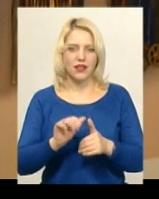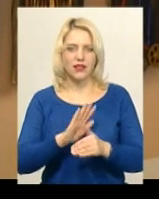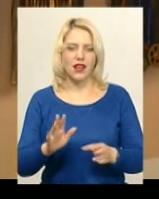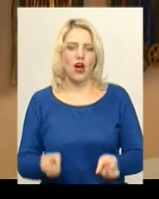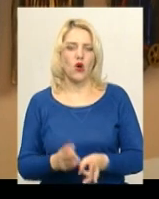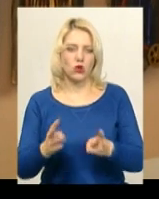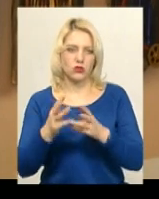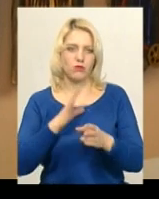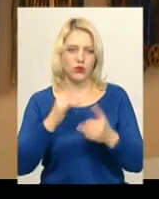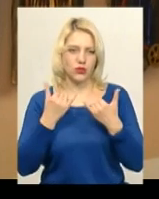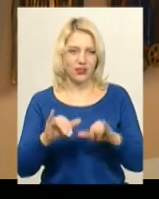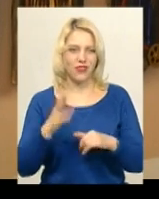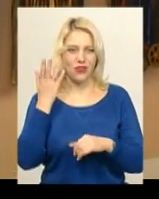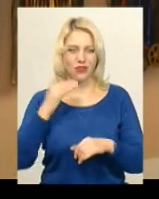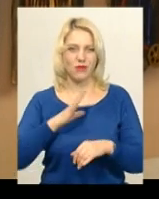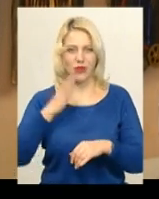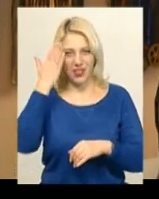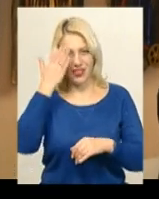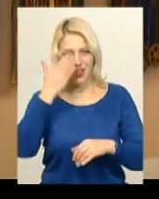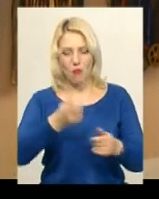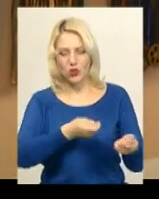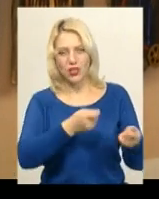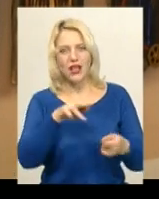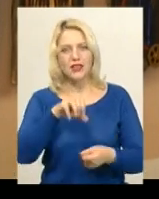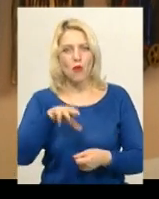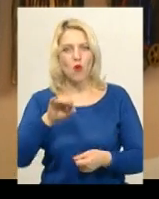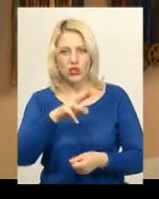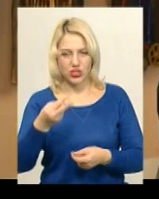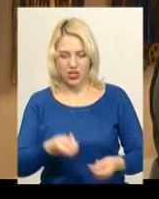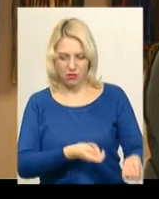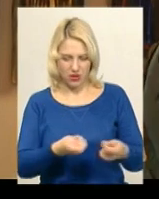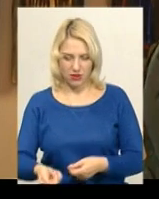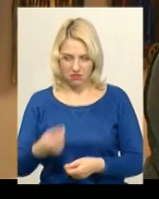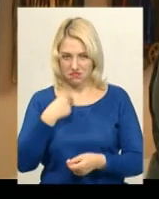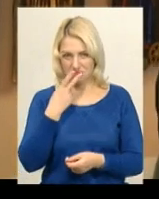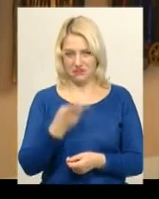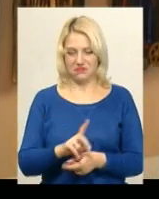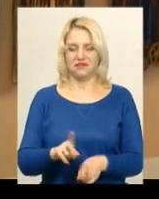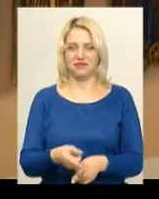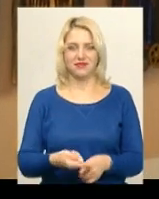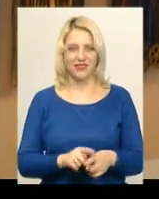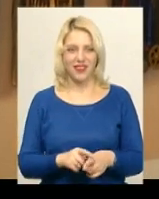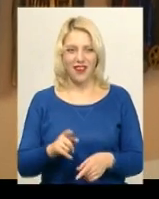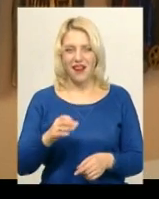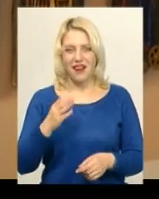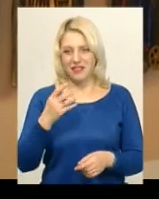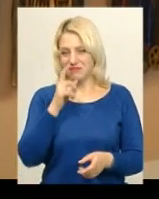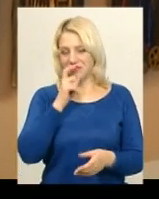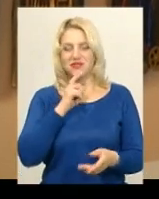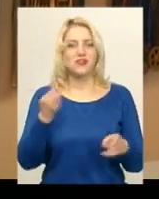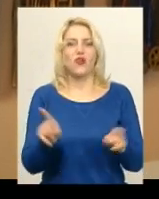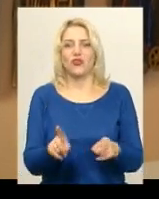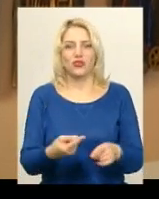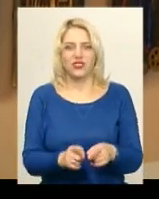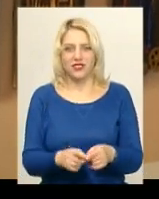коли я їх везла через таможню, дивитися в обличчя митників, які не розуміли,